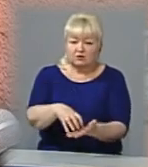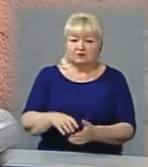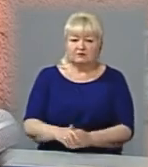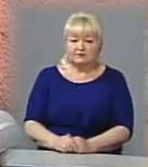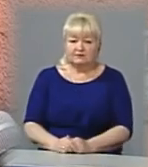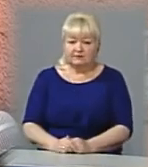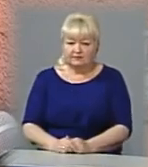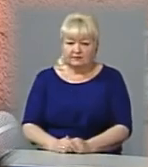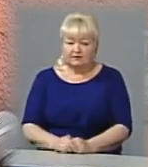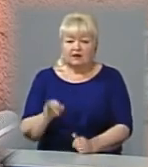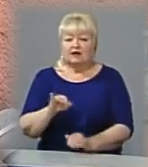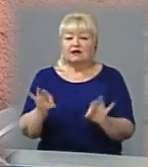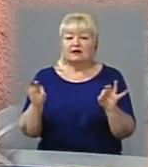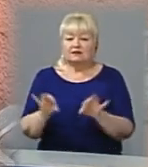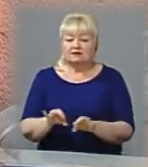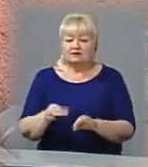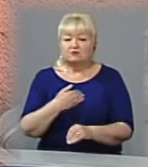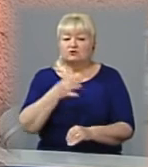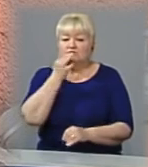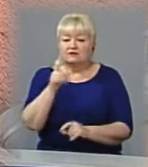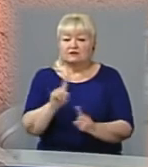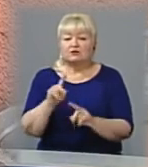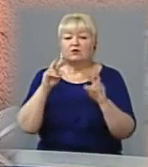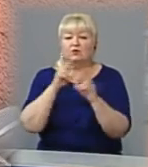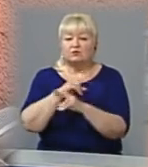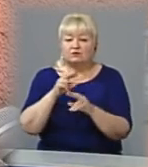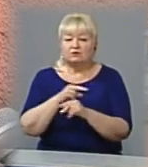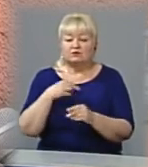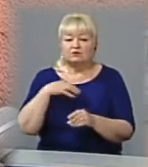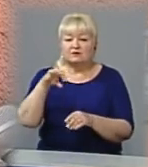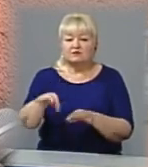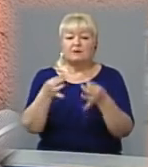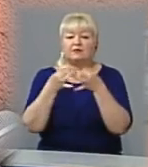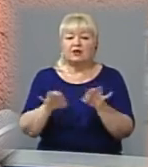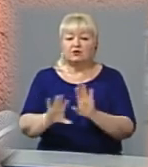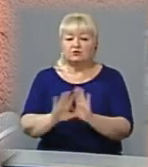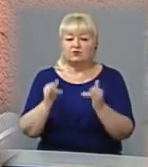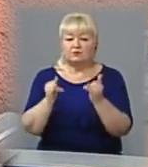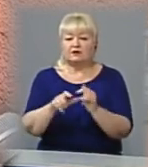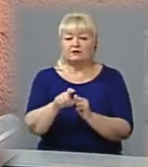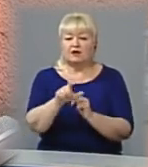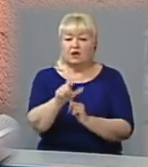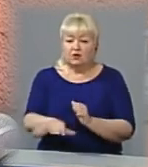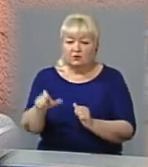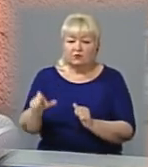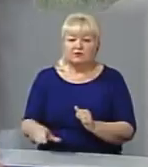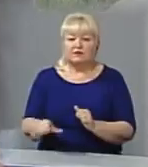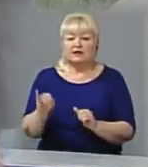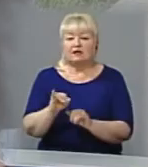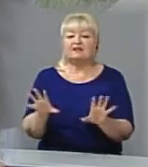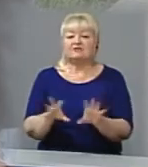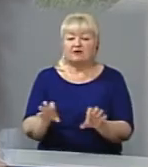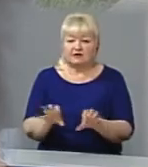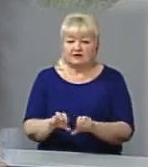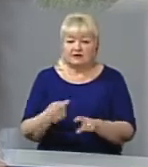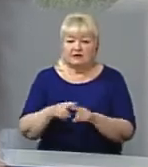зразу хочу зазначити, що утруту ми ставимо в недоступних для людей місць і недоступних місць для тварин.